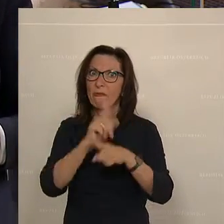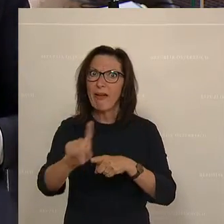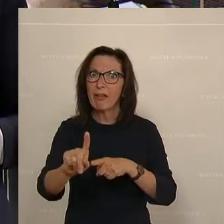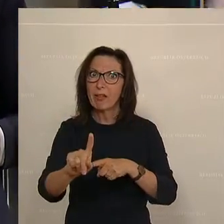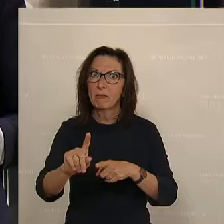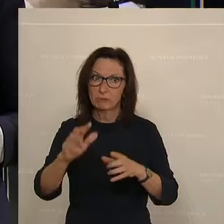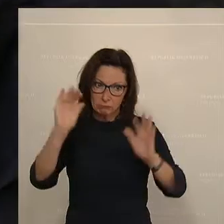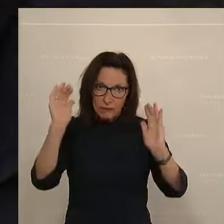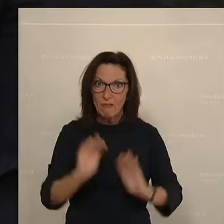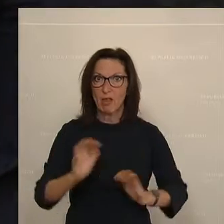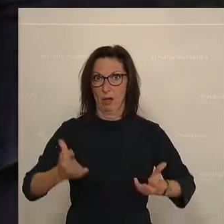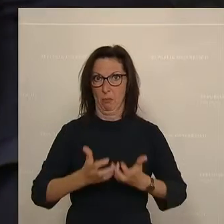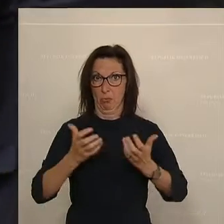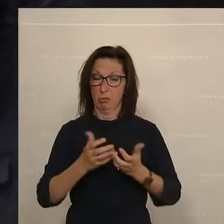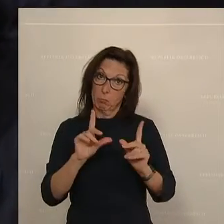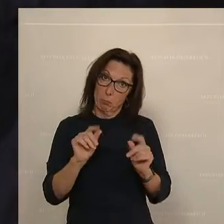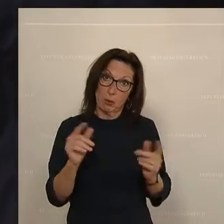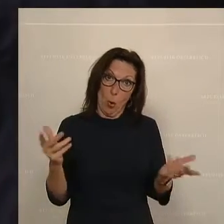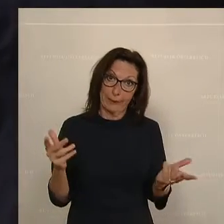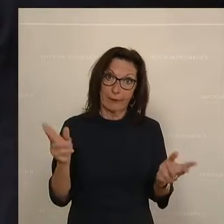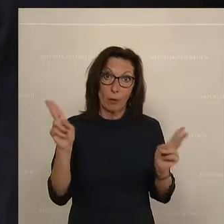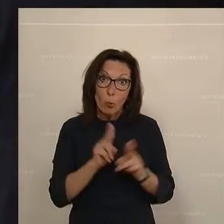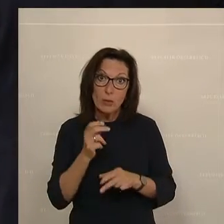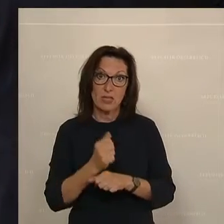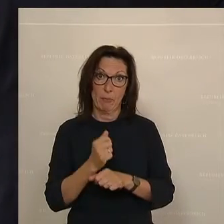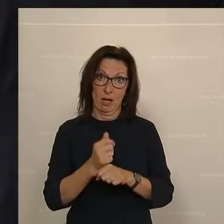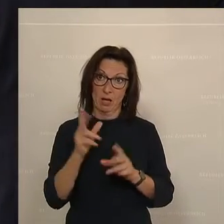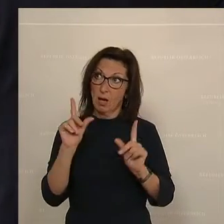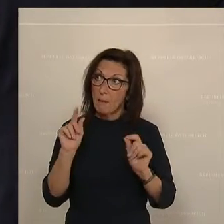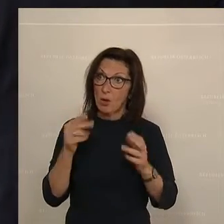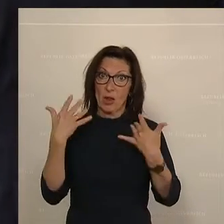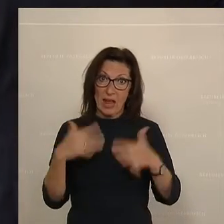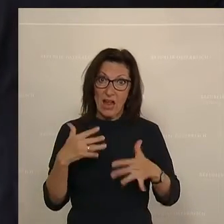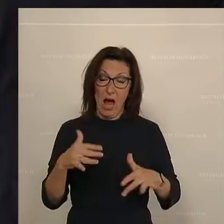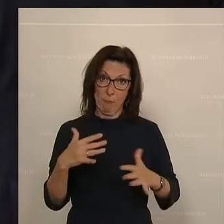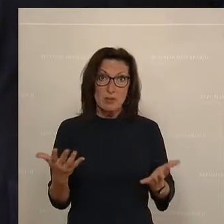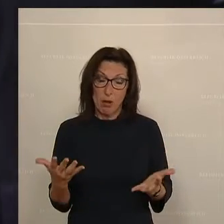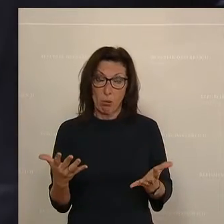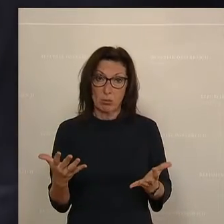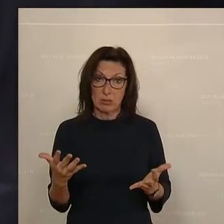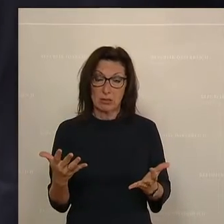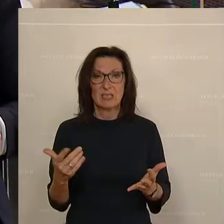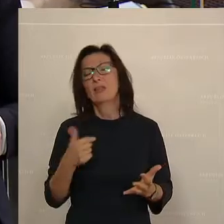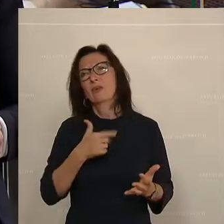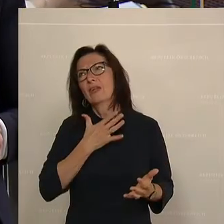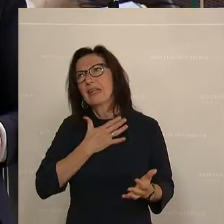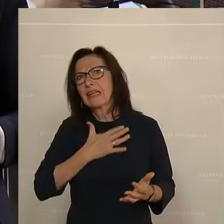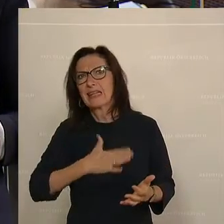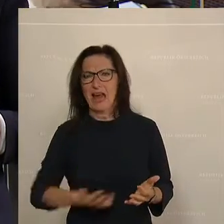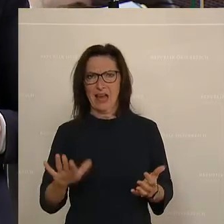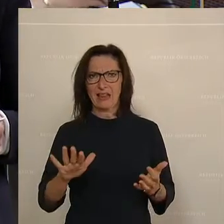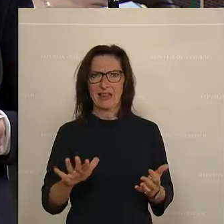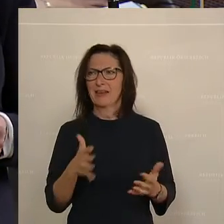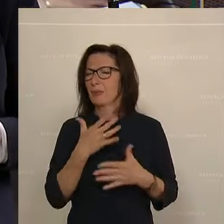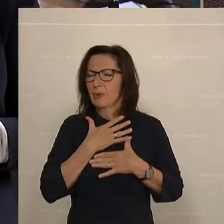in letzter Konsequenz auch Kurzarbeit, Arbeitslosigkeit. Und ich würde gerne, ich würde wirklich gerne heute hier vor Ihnen